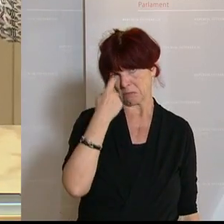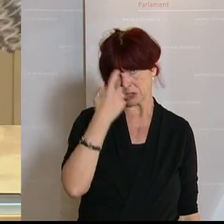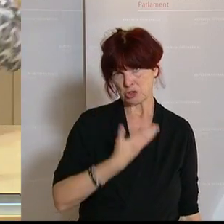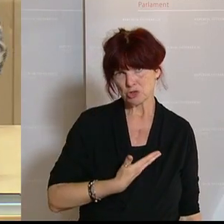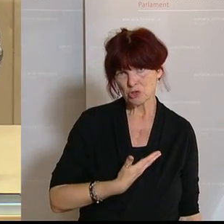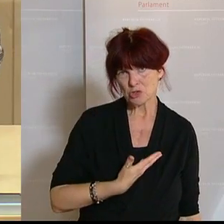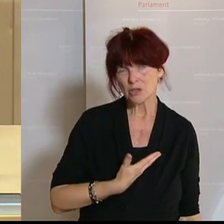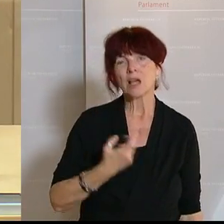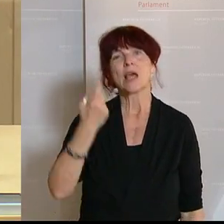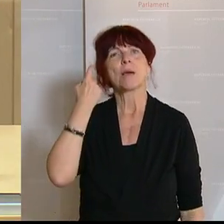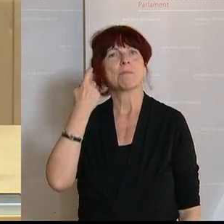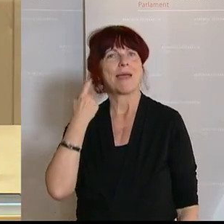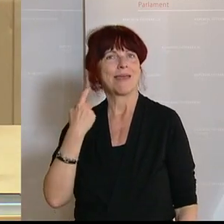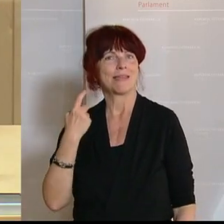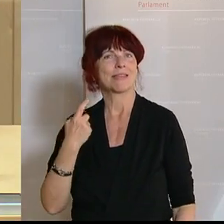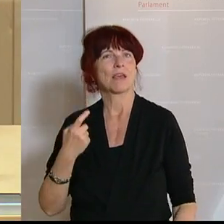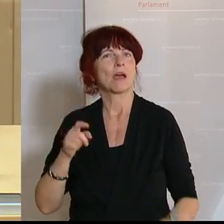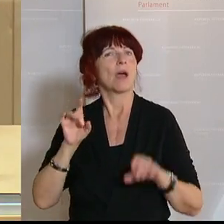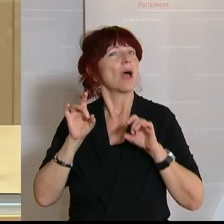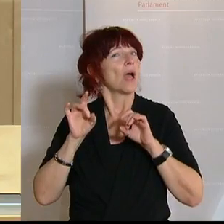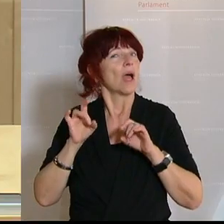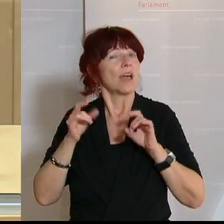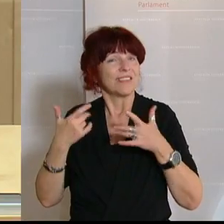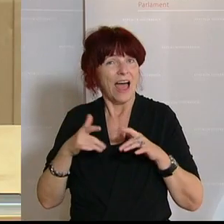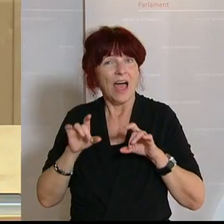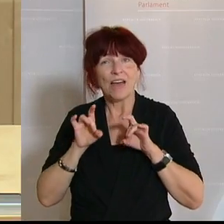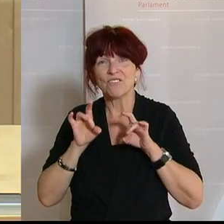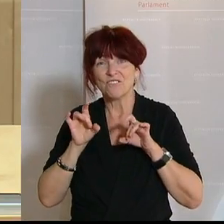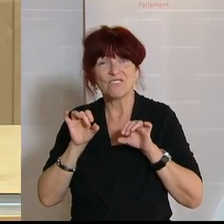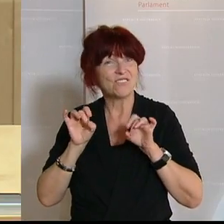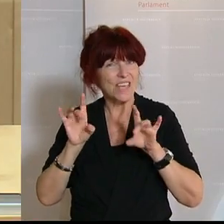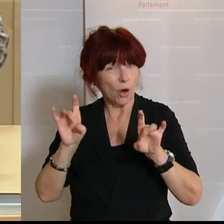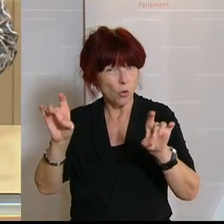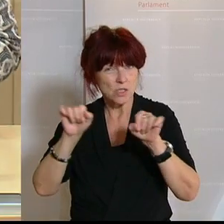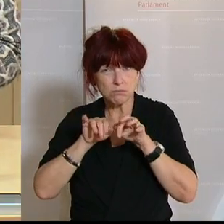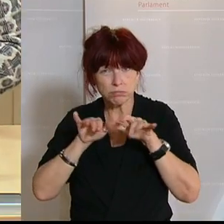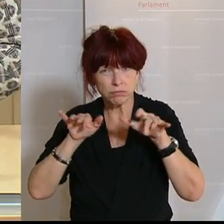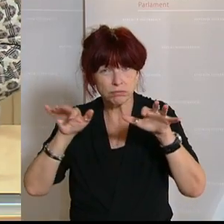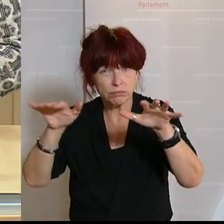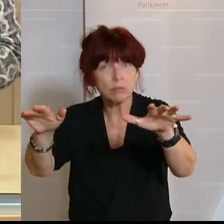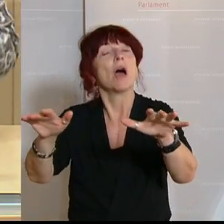die Dynamik der Ausbreitung des Virus einzudämmen. Verwechseln Sie das bitte nicht. Seien Sie hier nicht so